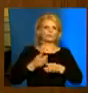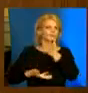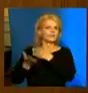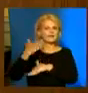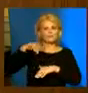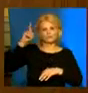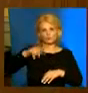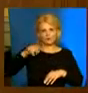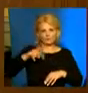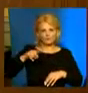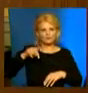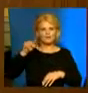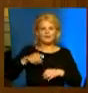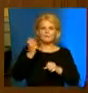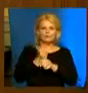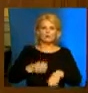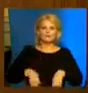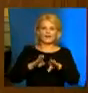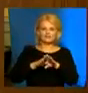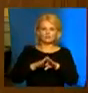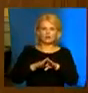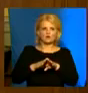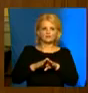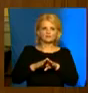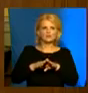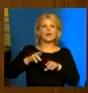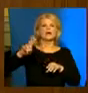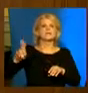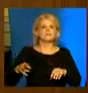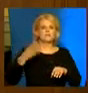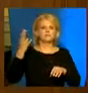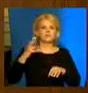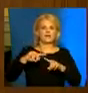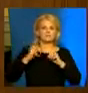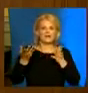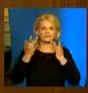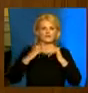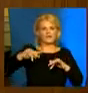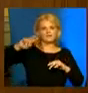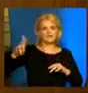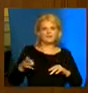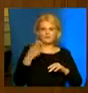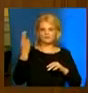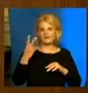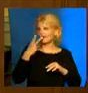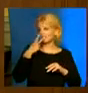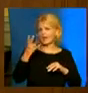Az látszik, hogy ezeket a kollégákat nem küldték, hanem hívták. Ez egy óriási probléma volt.